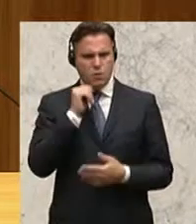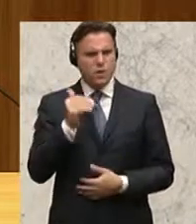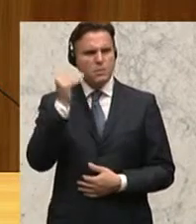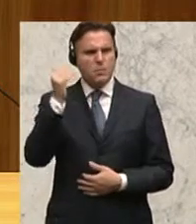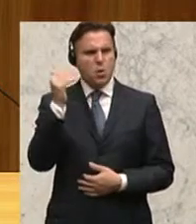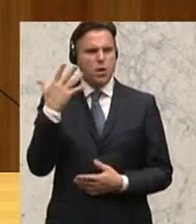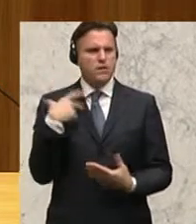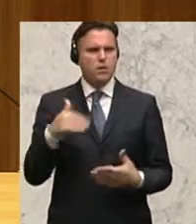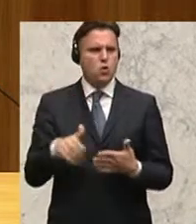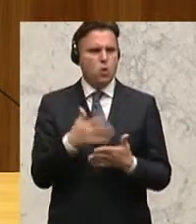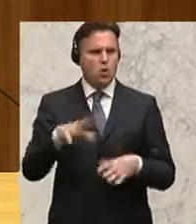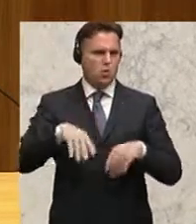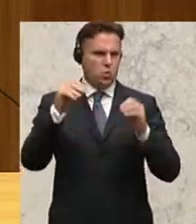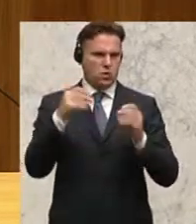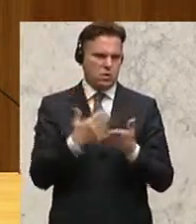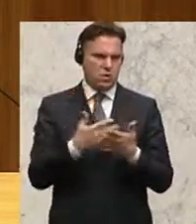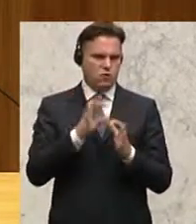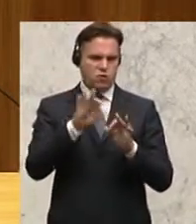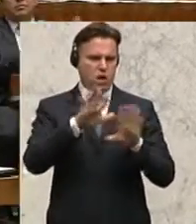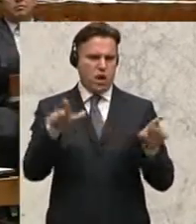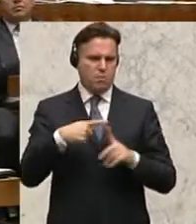und dann wäre allen Genüge getan. Dankeschön.